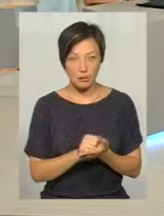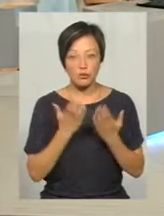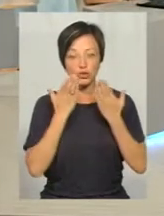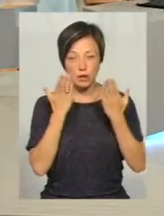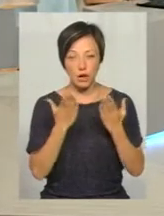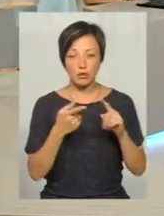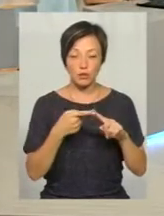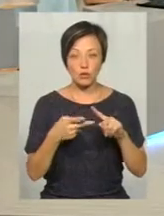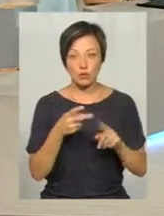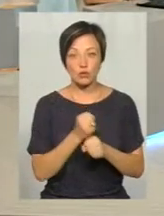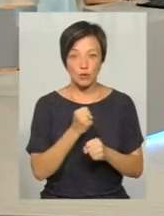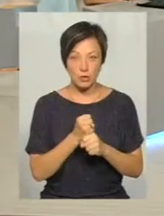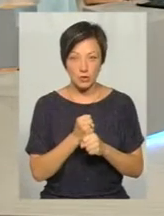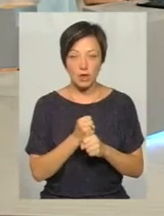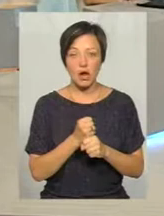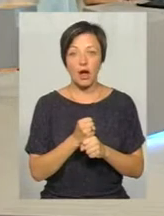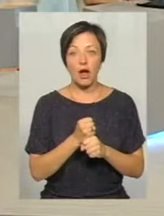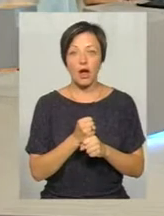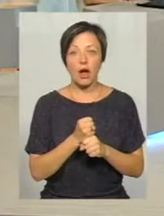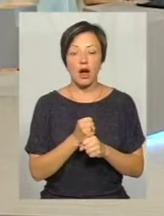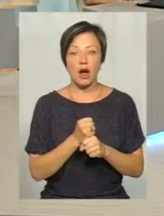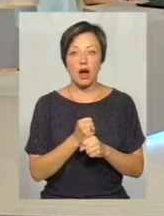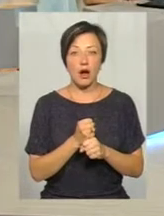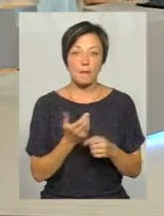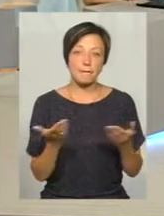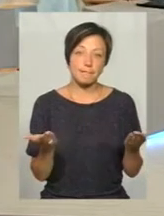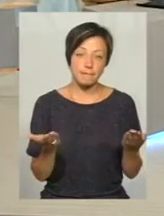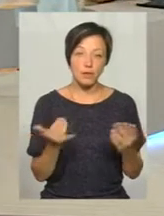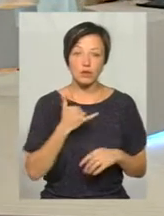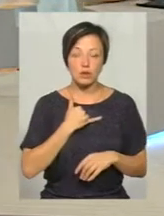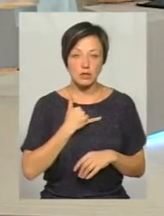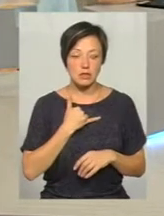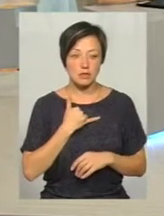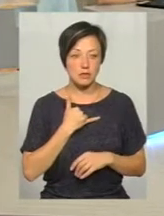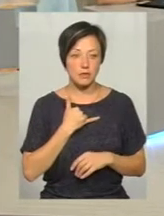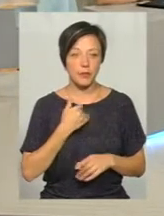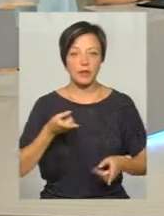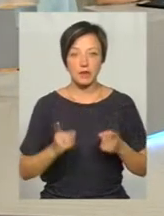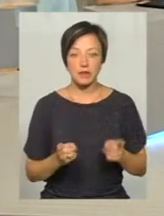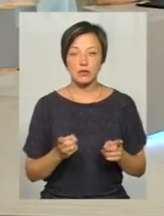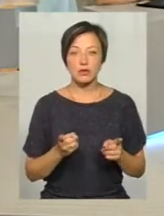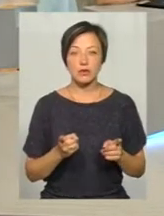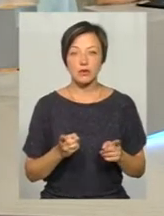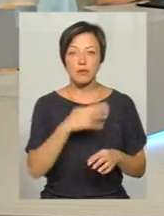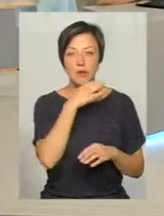почитаєш то, чи зробиш то, чи якимось чиномось. Ну, бачите, в нас дійсно велика частина батьків,